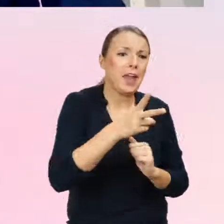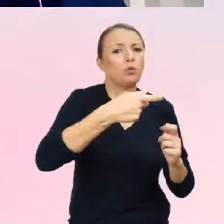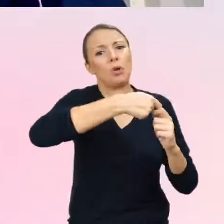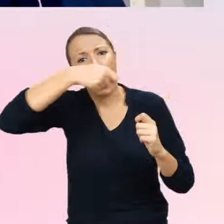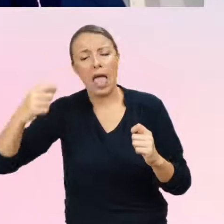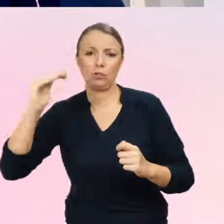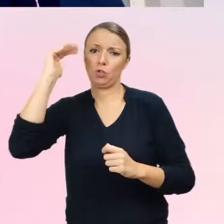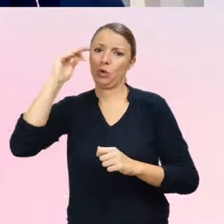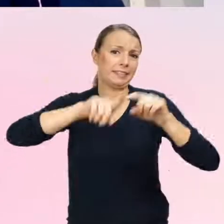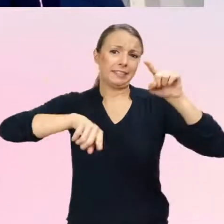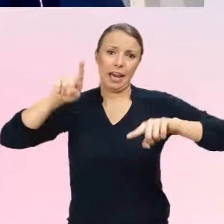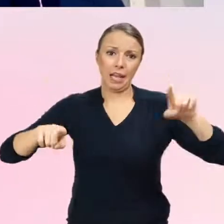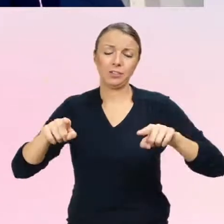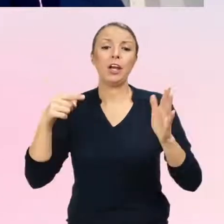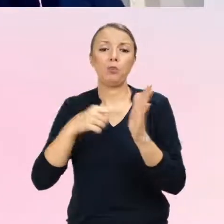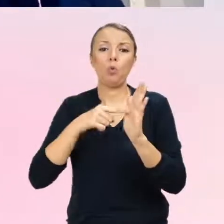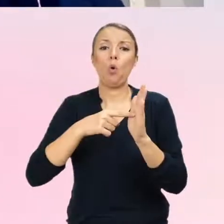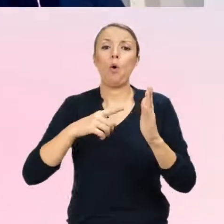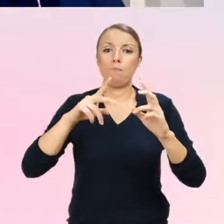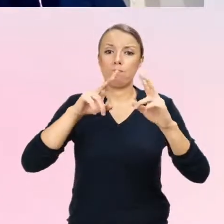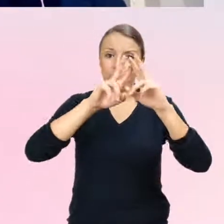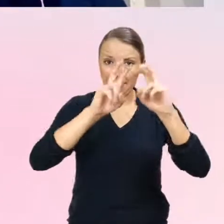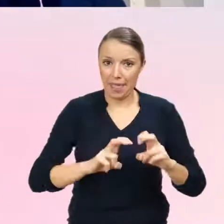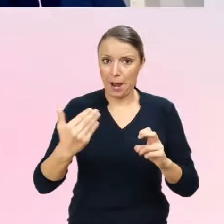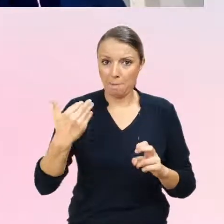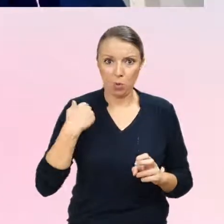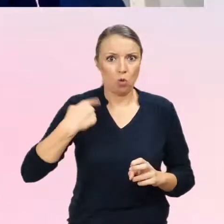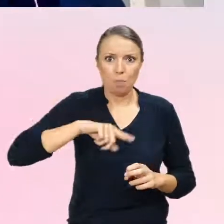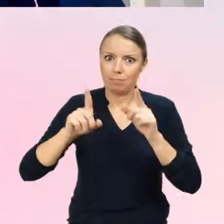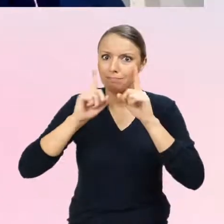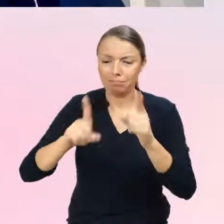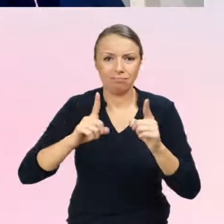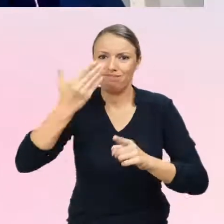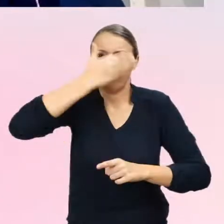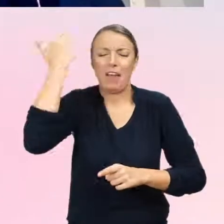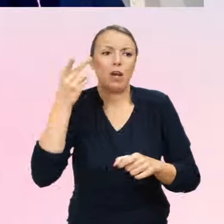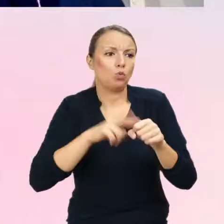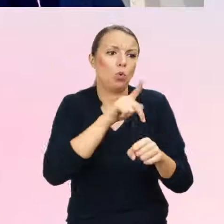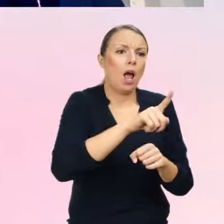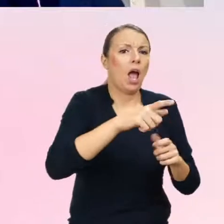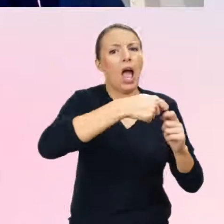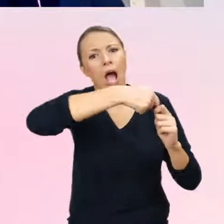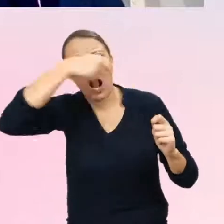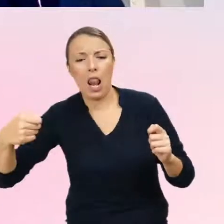Tak pokazują te badania, które przeprowadzone do tej pory. Ale co jest tutaj jeszcze dosyć istotne,